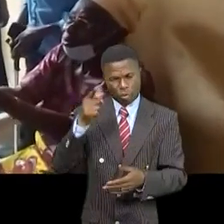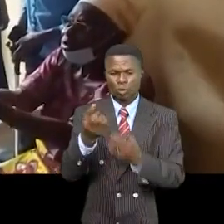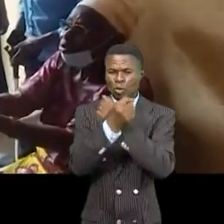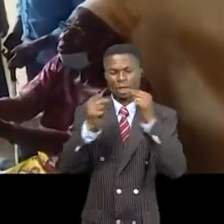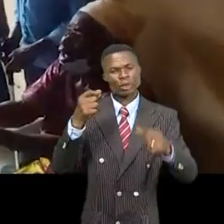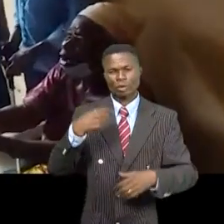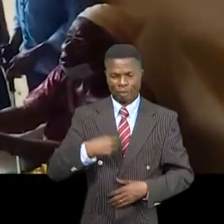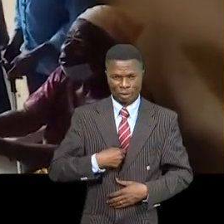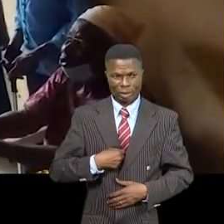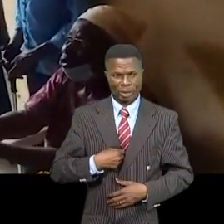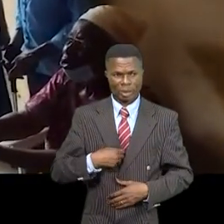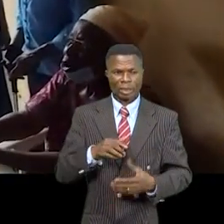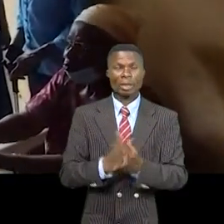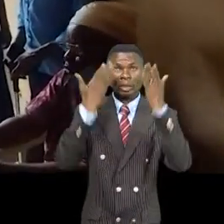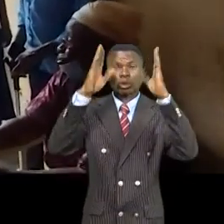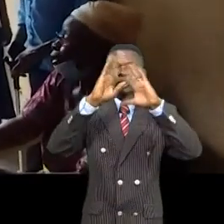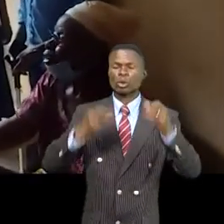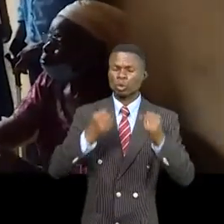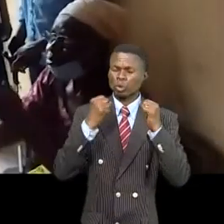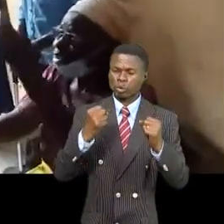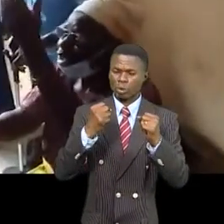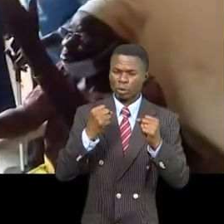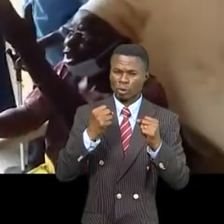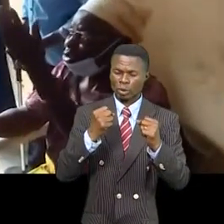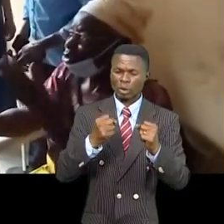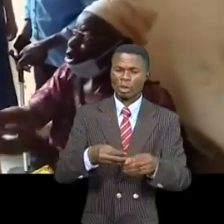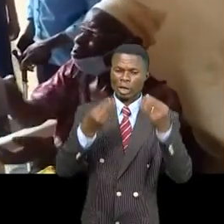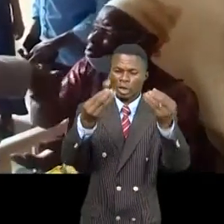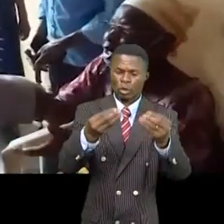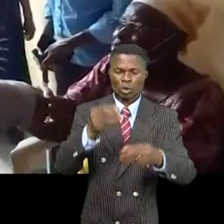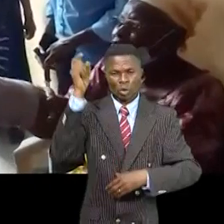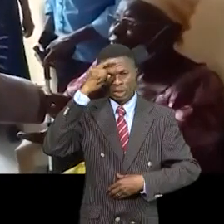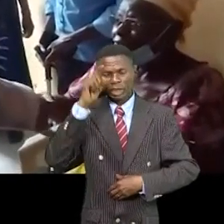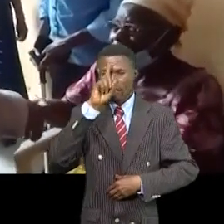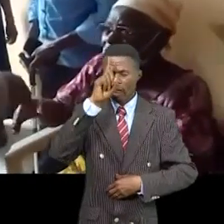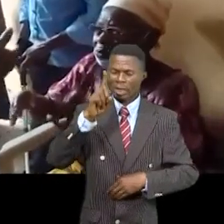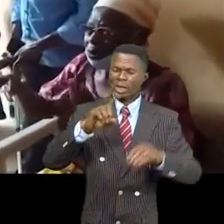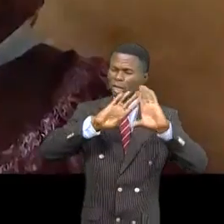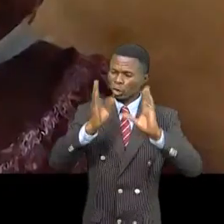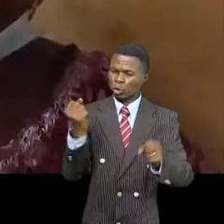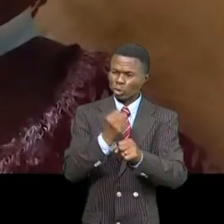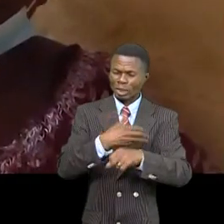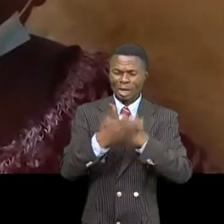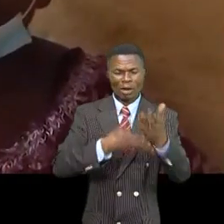que le Très Haut lui donne sagesse et intelligence dans toutes ses entreprises.